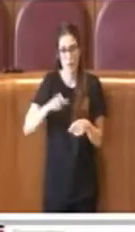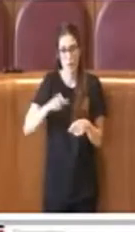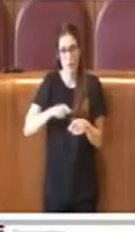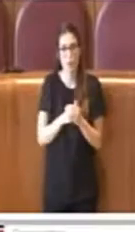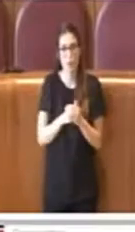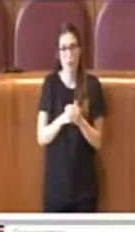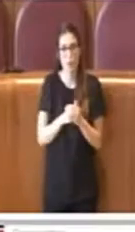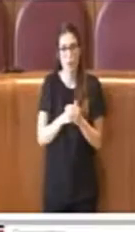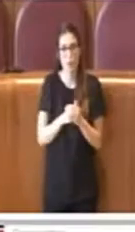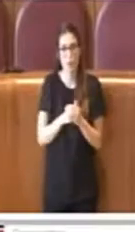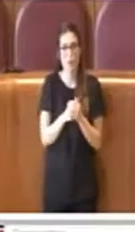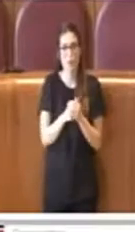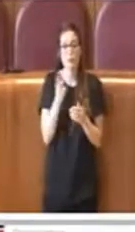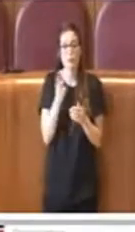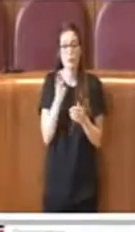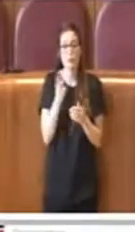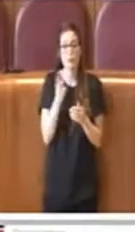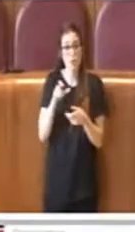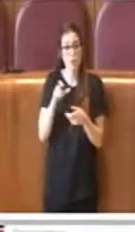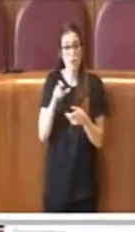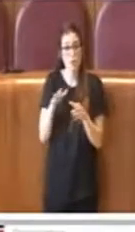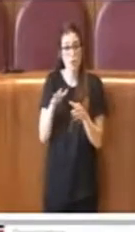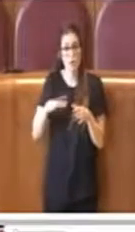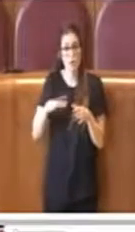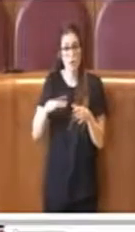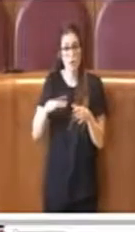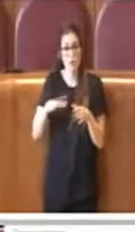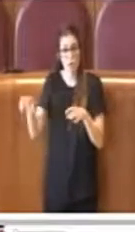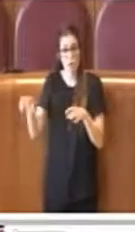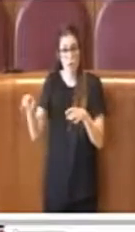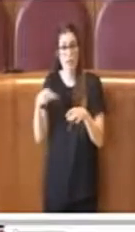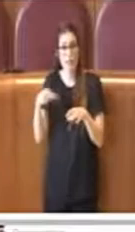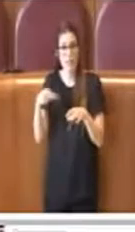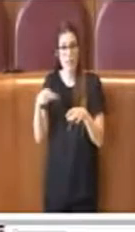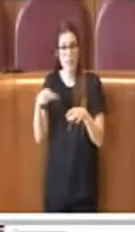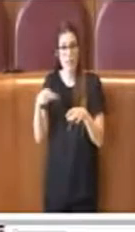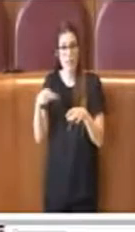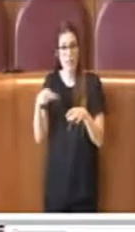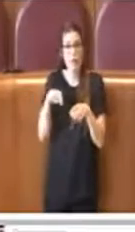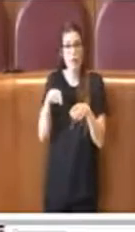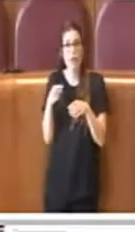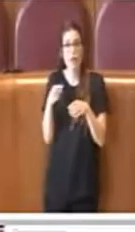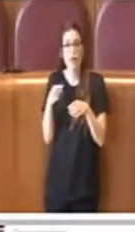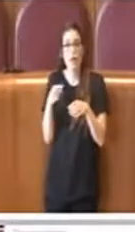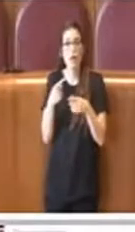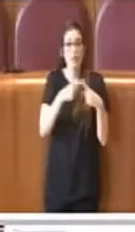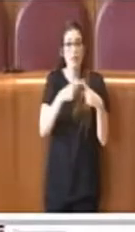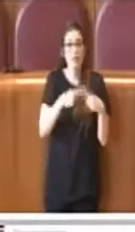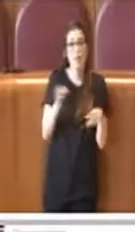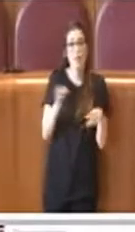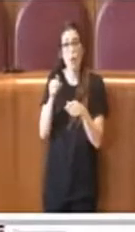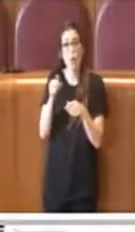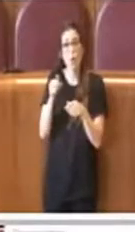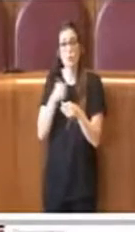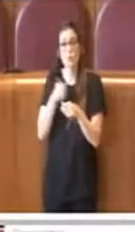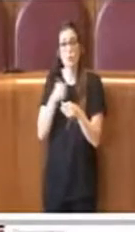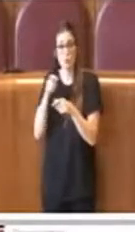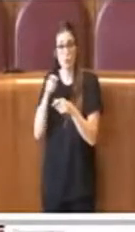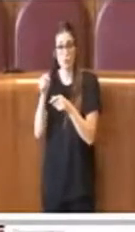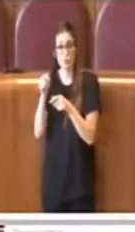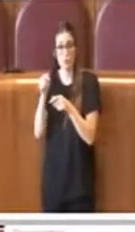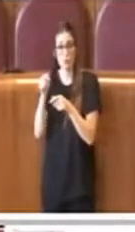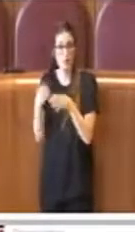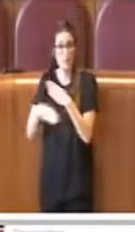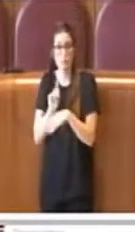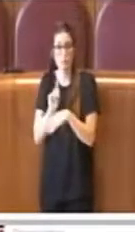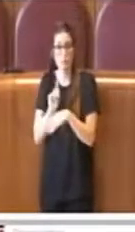destinazione diversa delle associazioni piuttosto che dei singoli soggetti con disabilità, ma che entrambi possano portare un